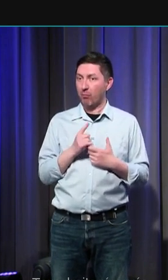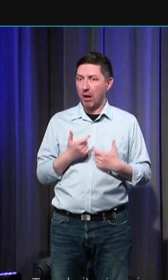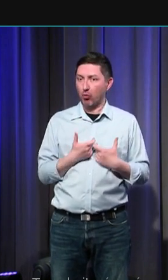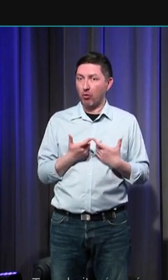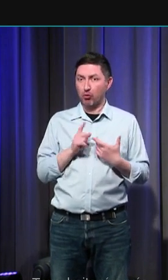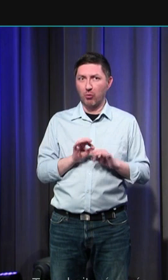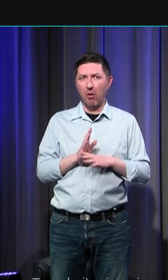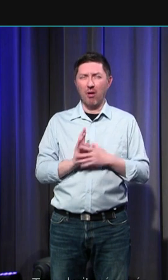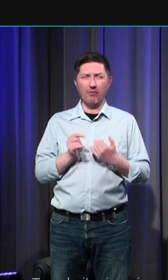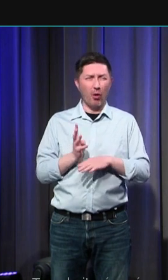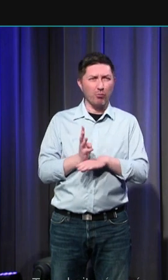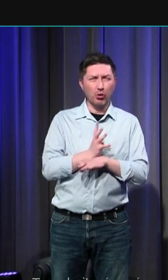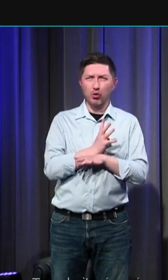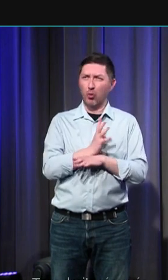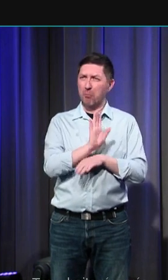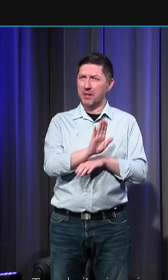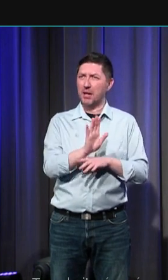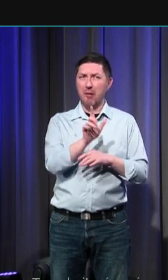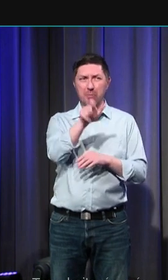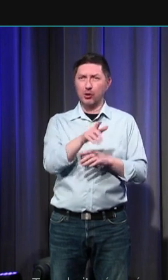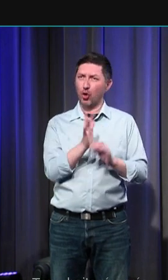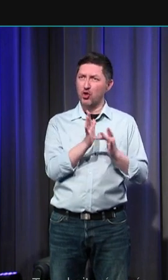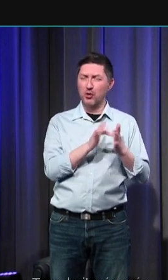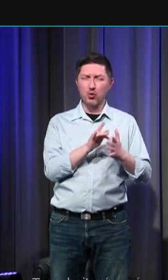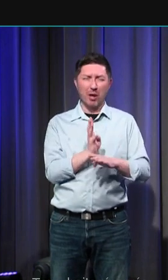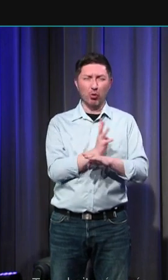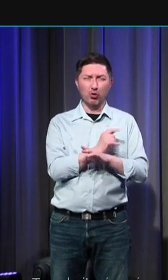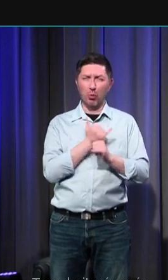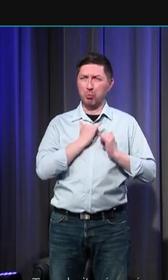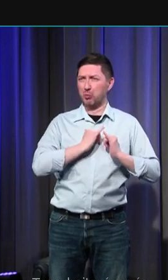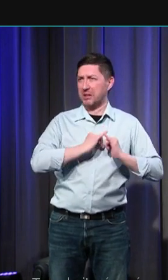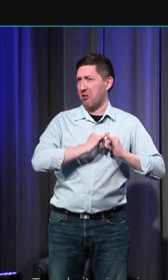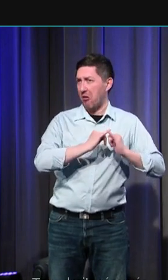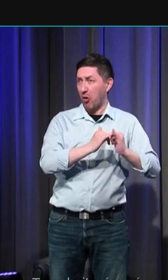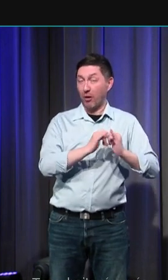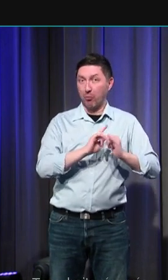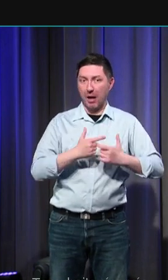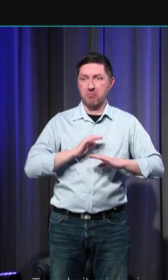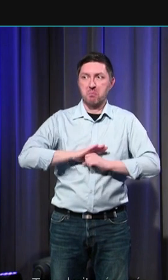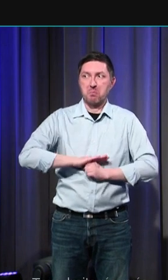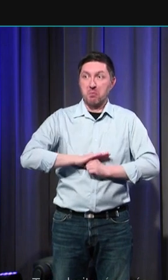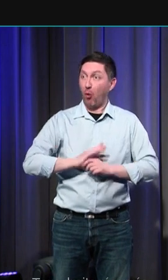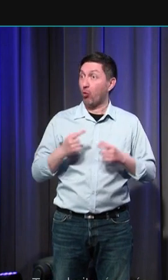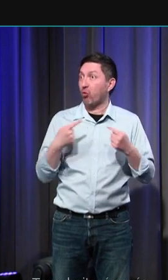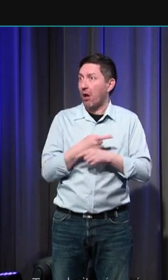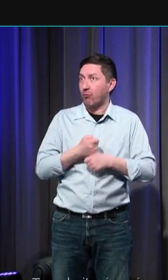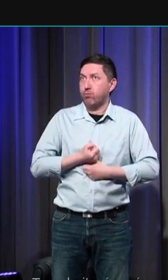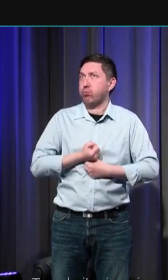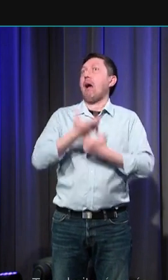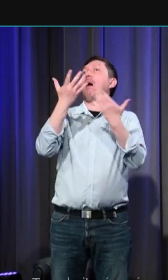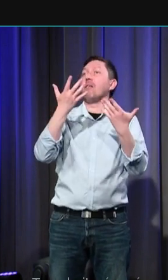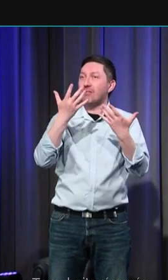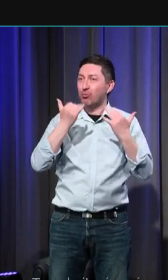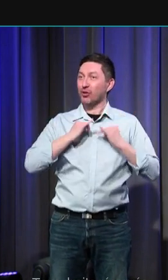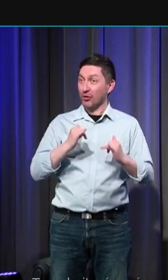émotions du Christ lui-même. Il n'est beaucoup moins question de se retenir au contraire. Ce qui fait dire par